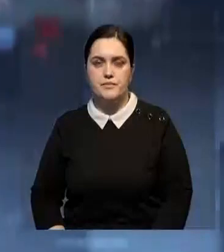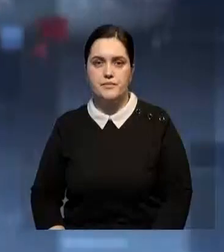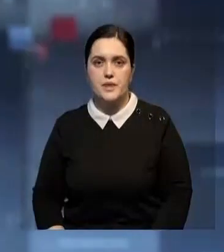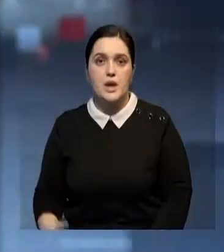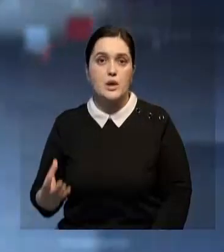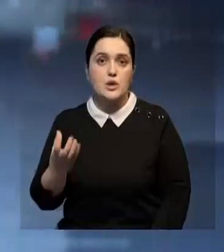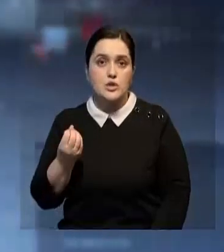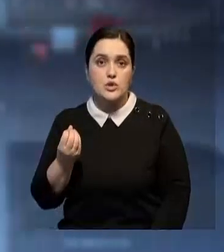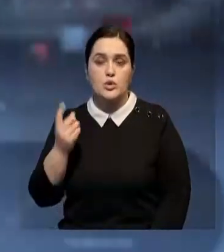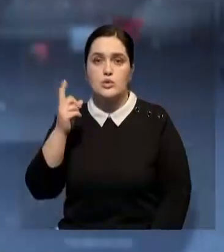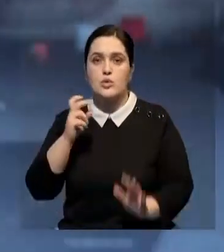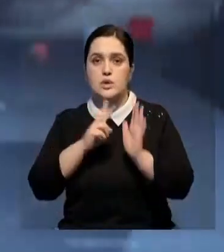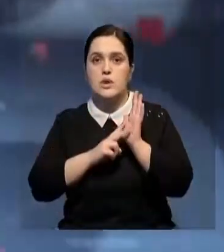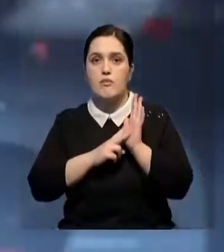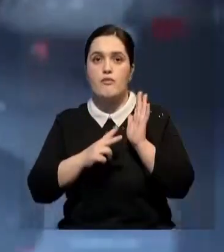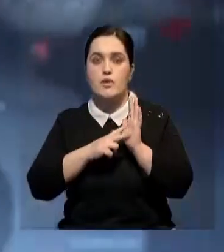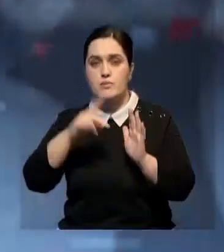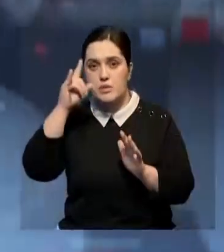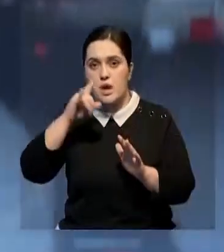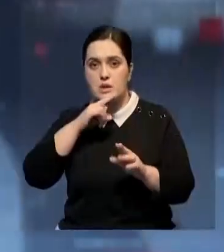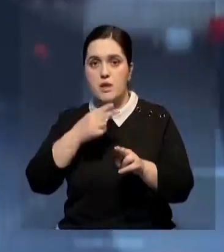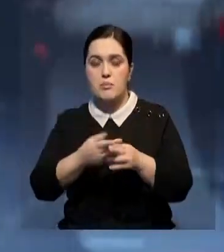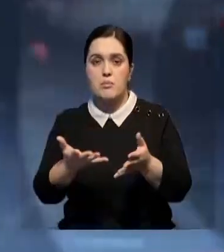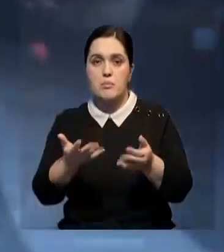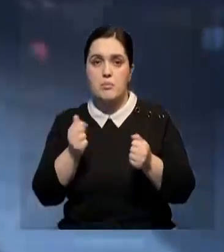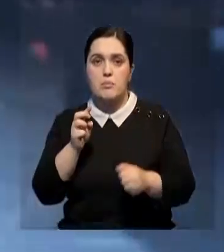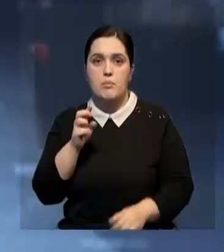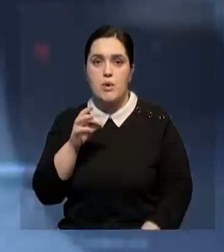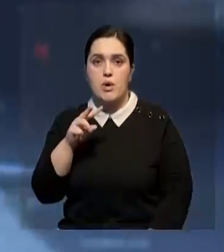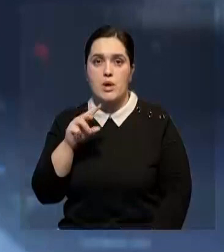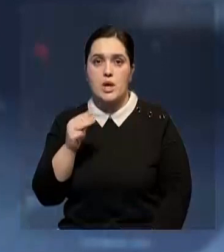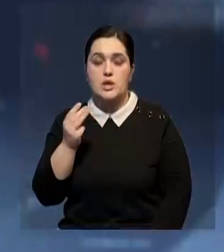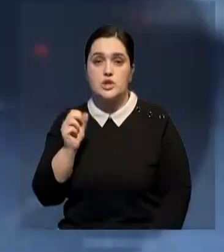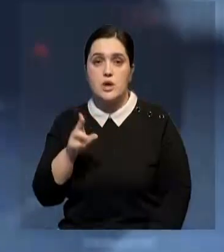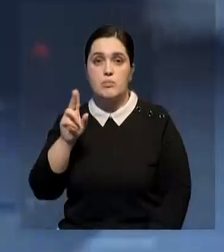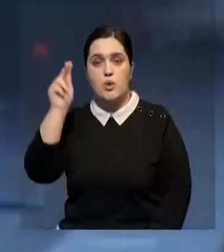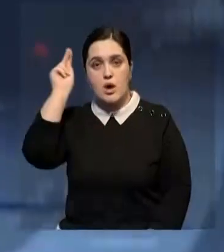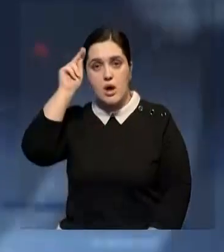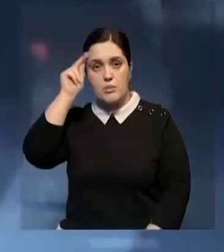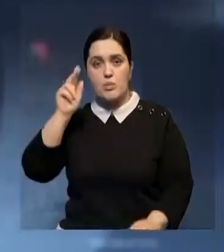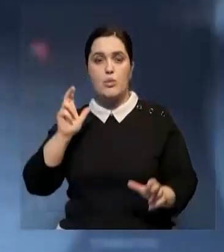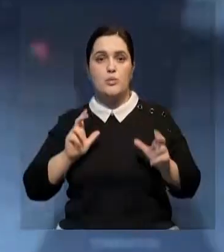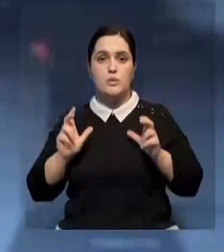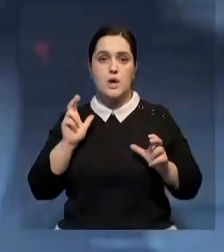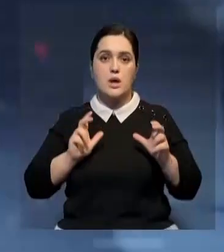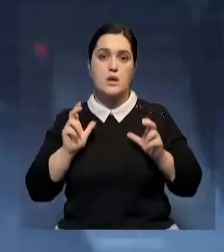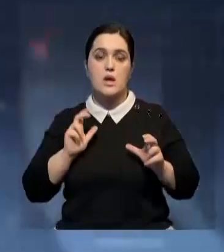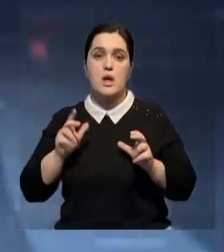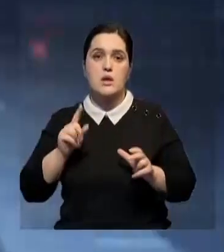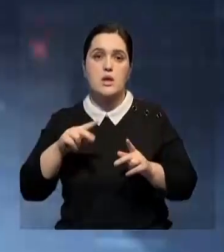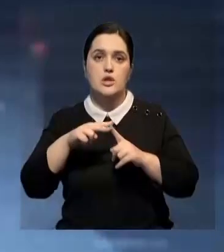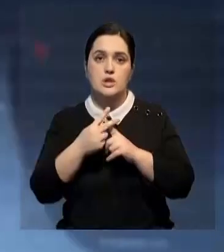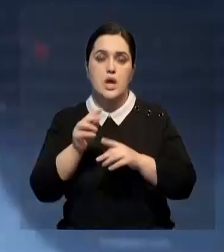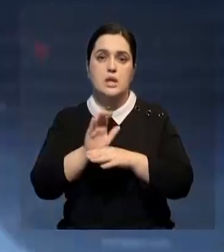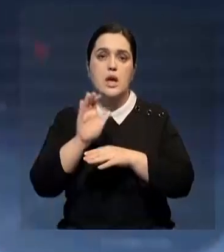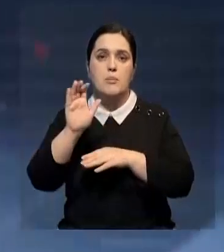Еще 178 казахстанцев стали обладателями стипендий Булашак. Они пройдут обучение в ведущих вузах мира. Часть направят на